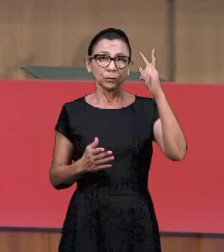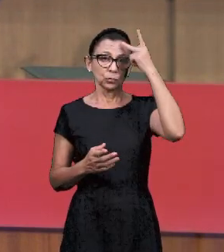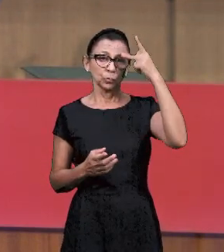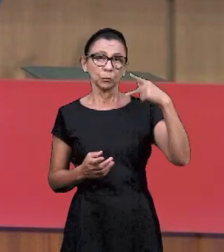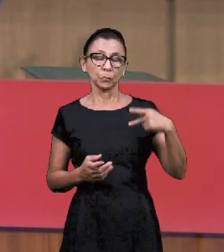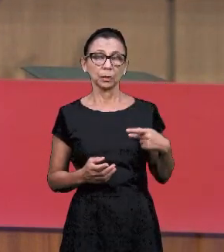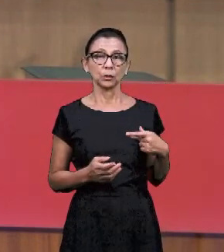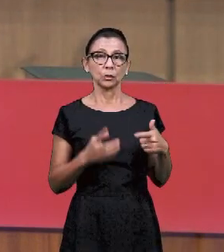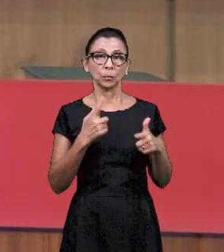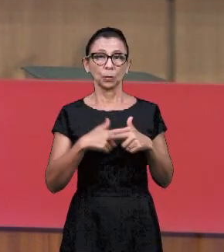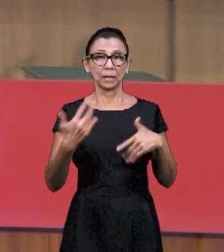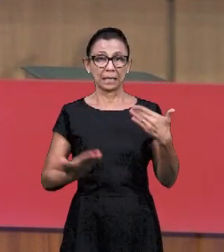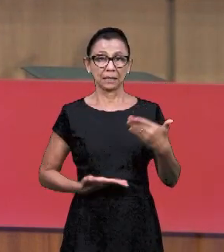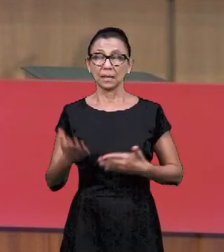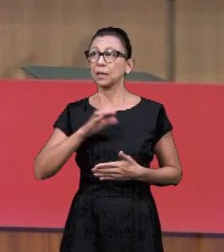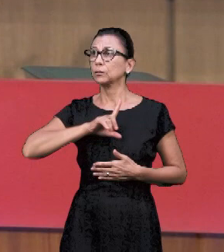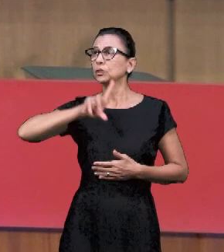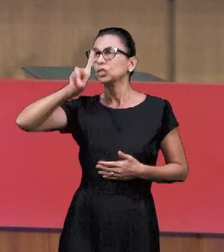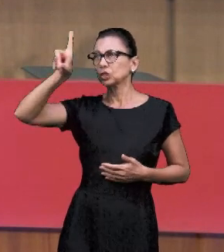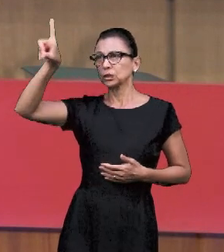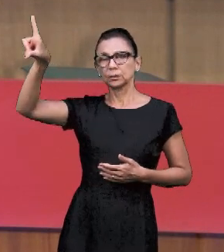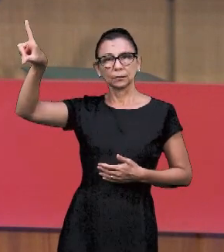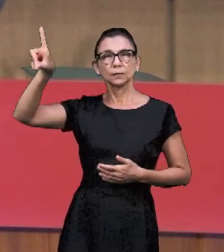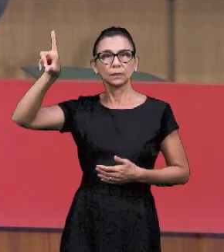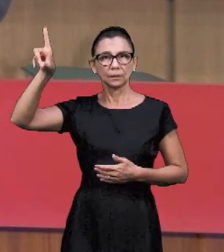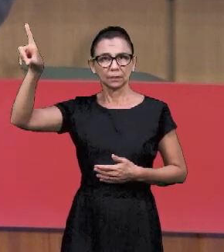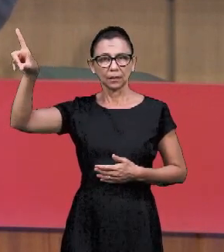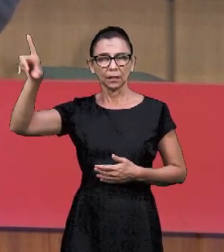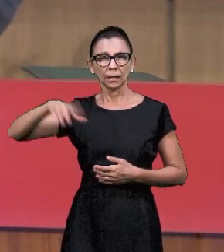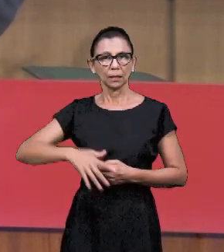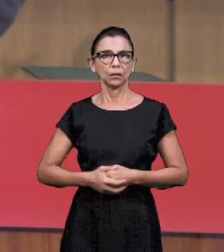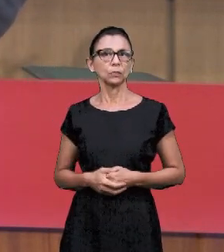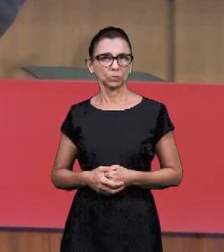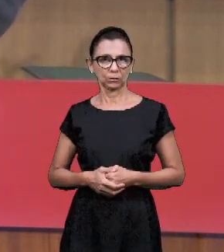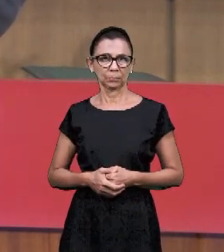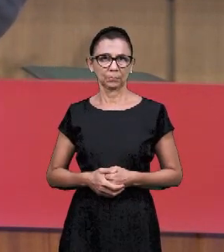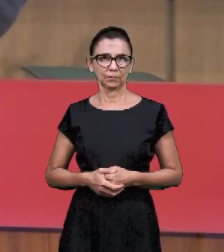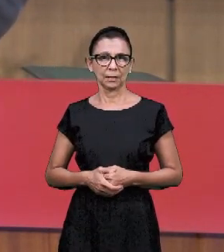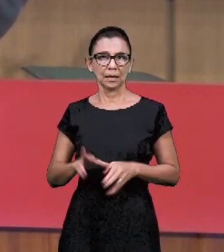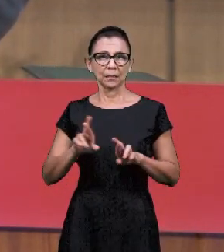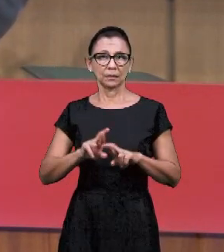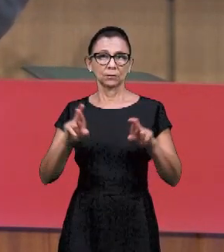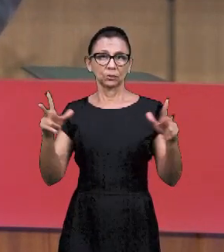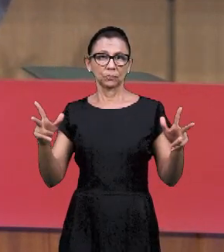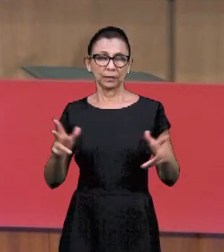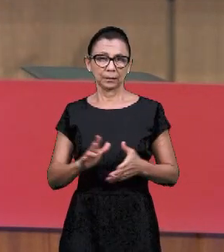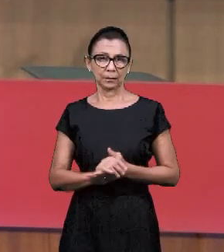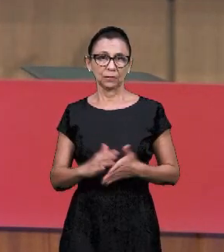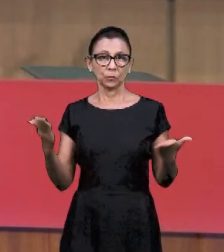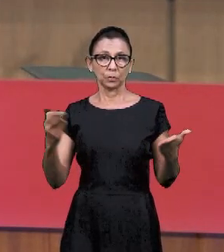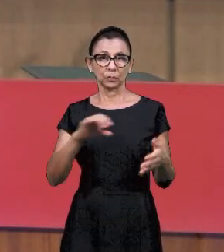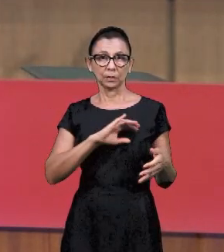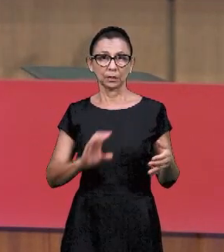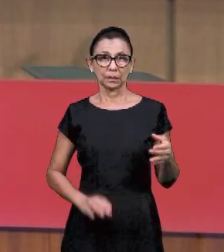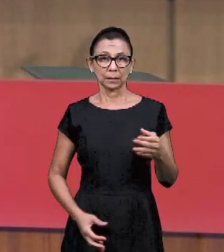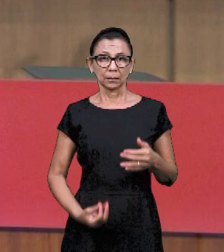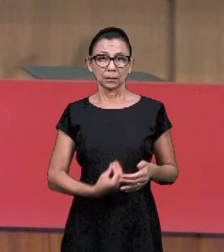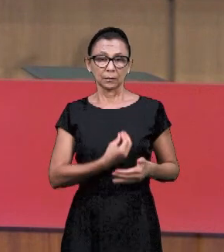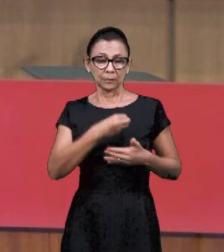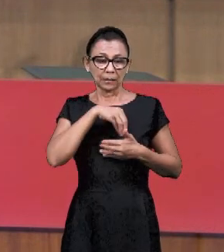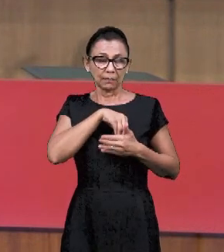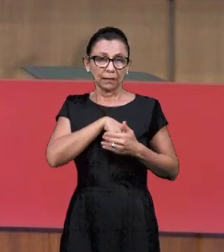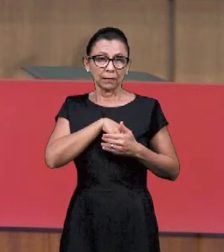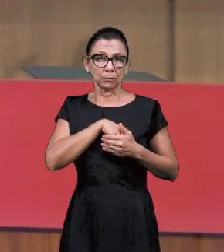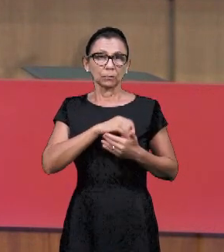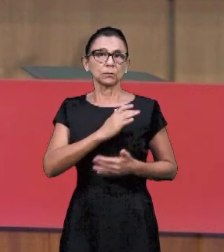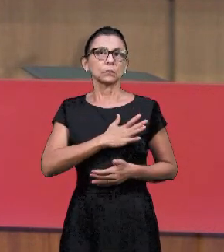Ты говоришь, ты не здесь, чтобы служить человеку. Ты служишь здесь самому себе. Ты, а слуга Божий